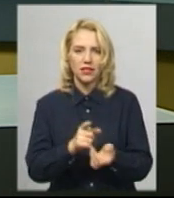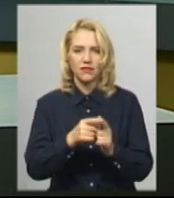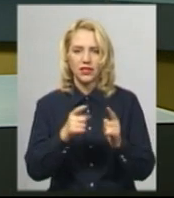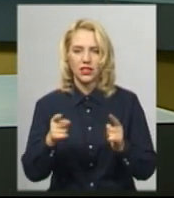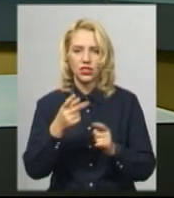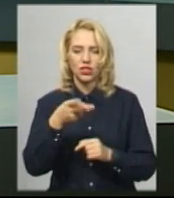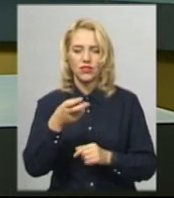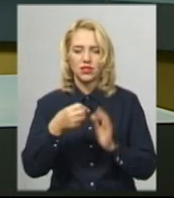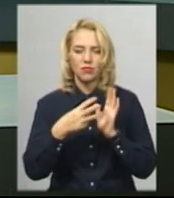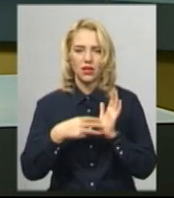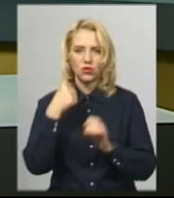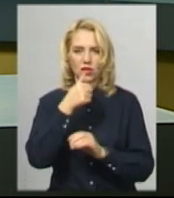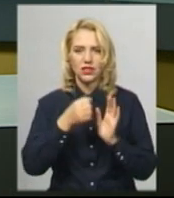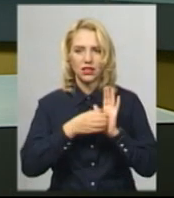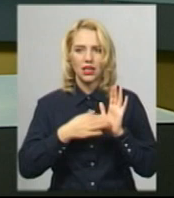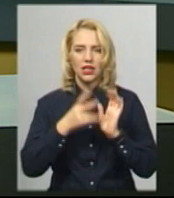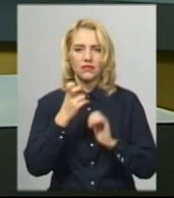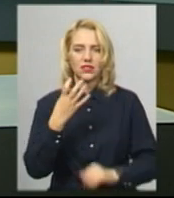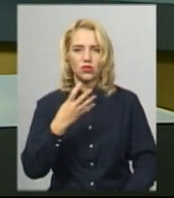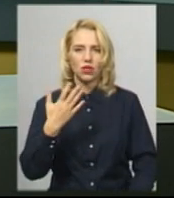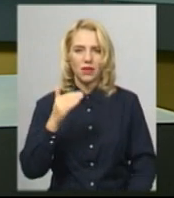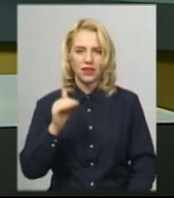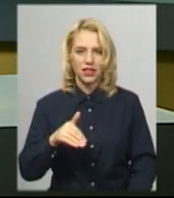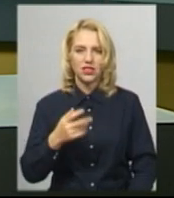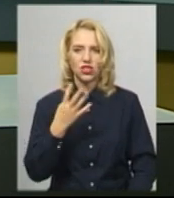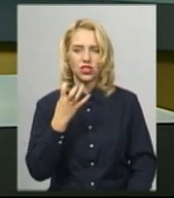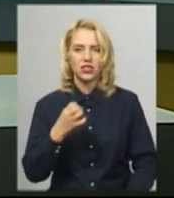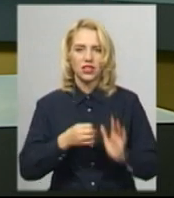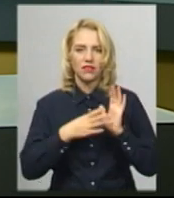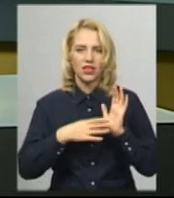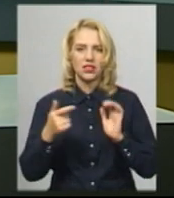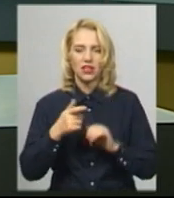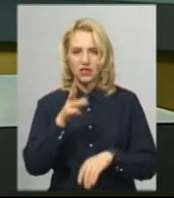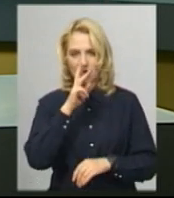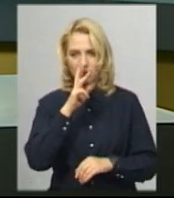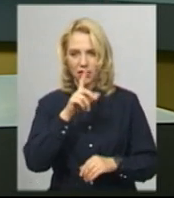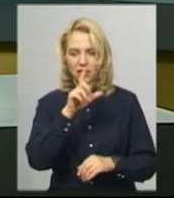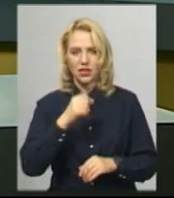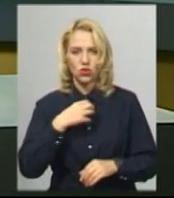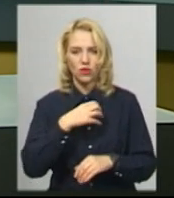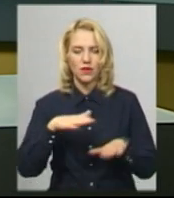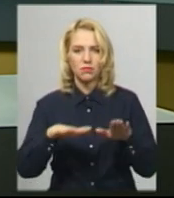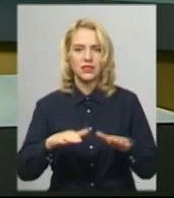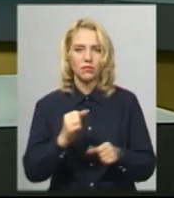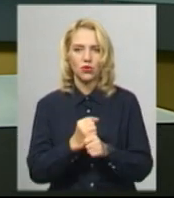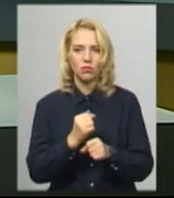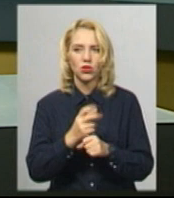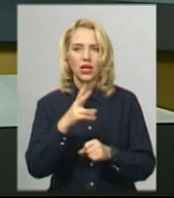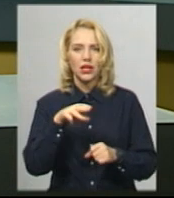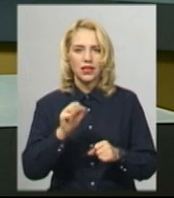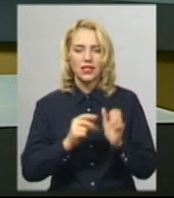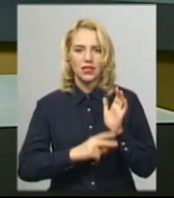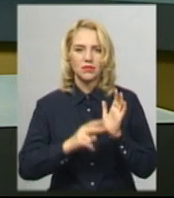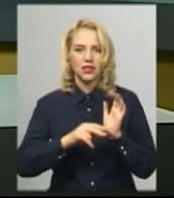рік він задекларував 245 419 гривень заробітної плати за основним місцем роботи та 77